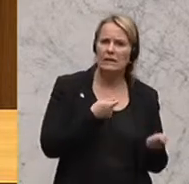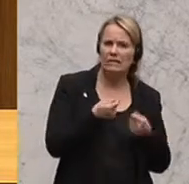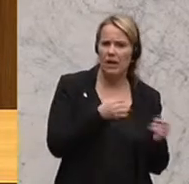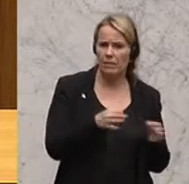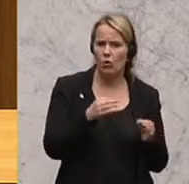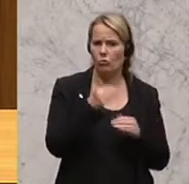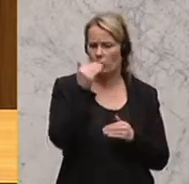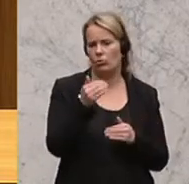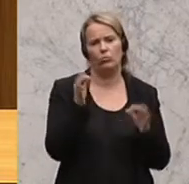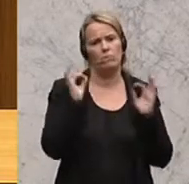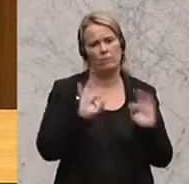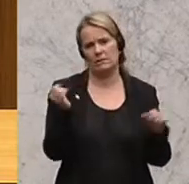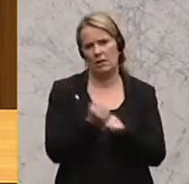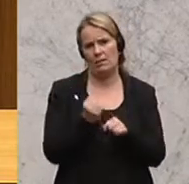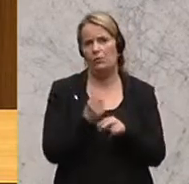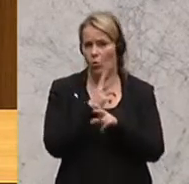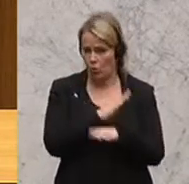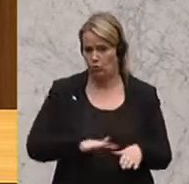sehr, sehr gut in Österreich. Danke sehr.